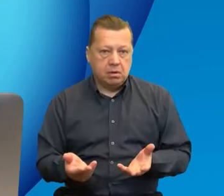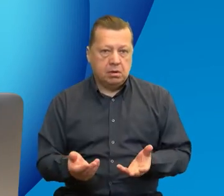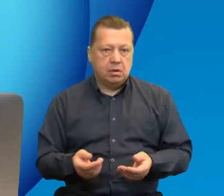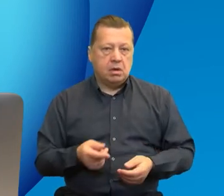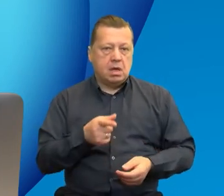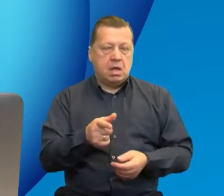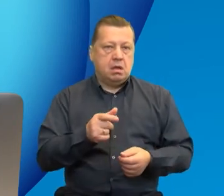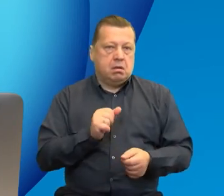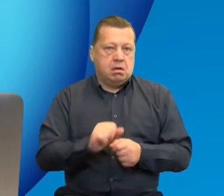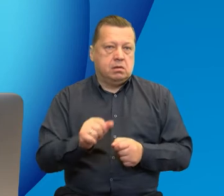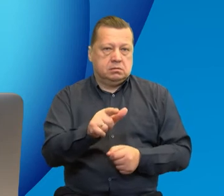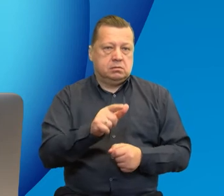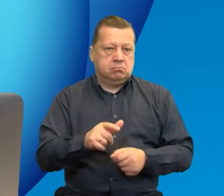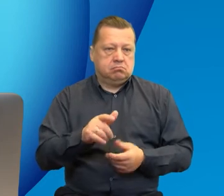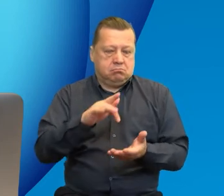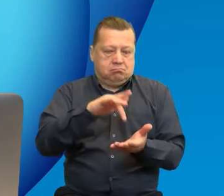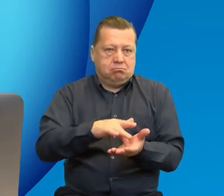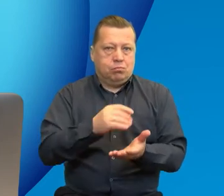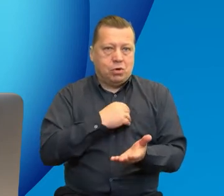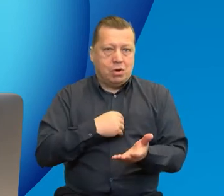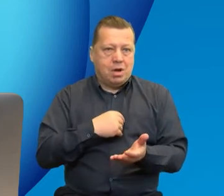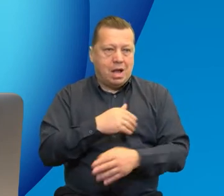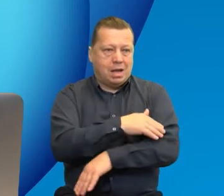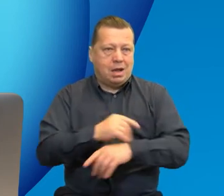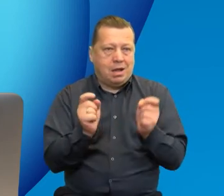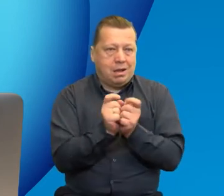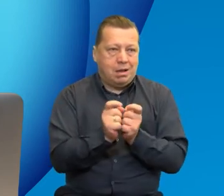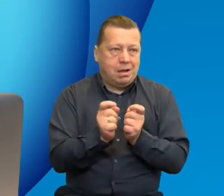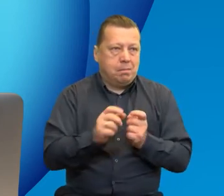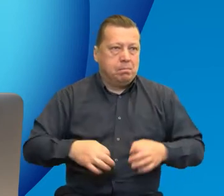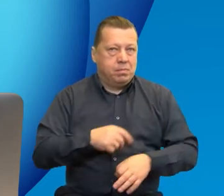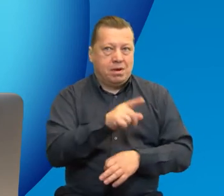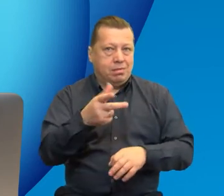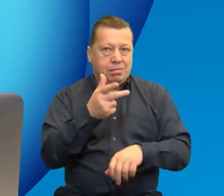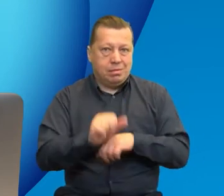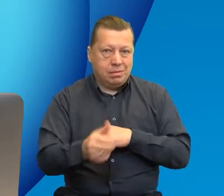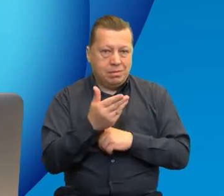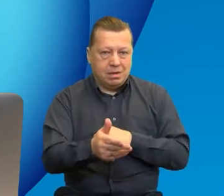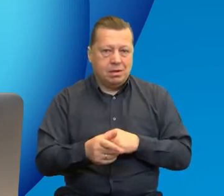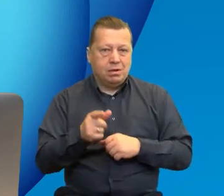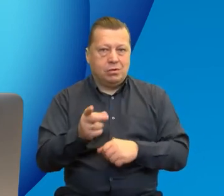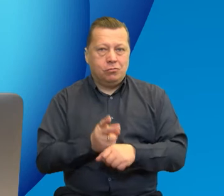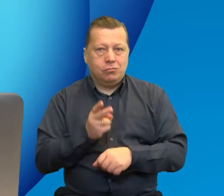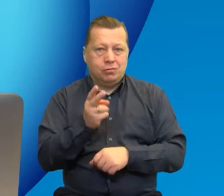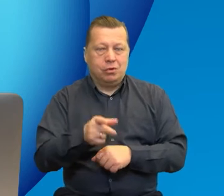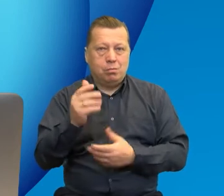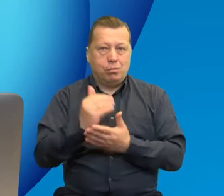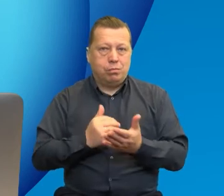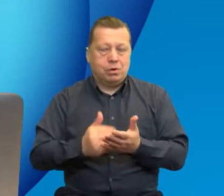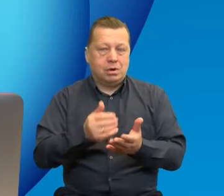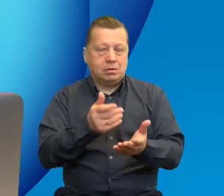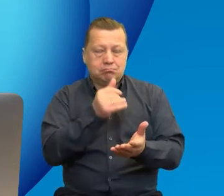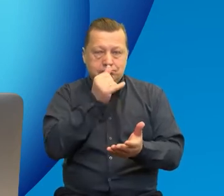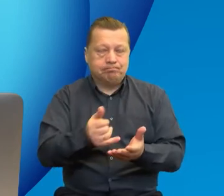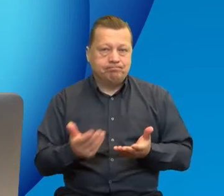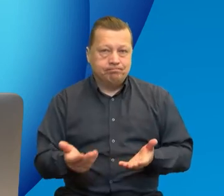w centrum Polski, a nie w pasie przygranicznym, w związku z tym nie macie takiego bezpośredniego dostępu do tych programów o